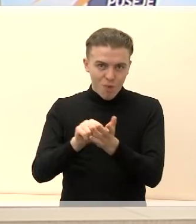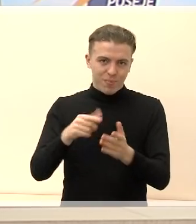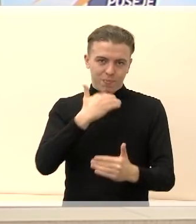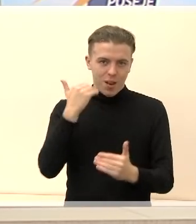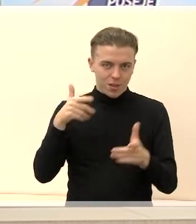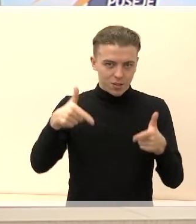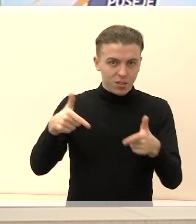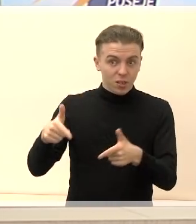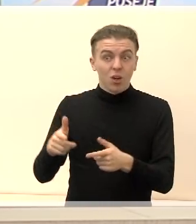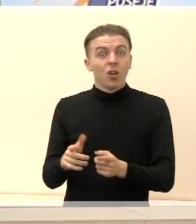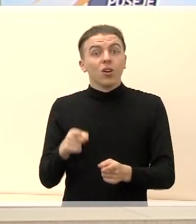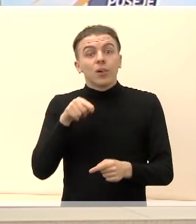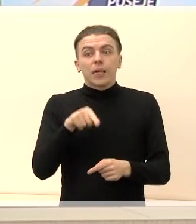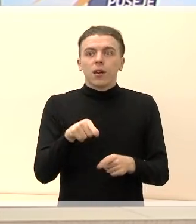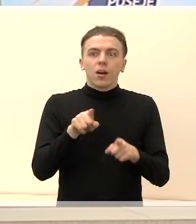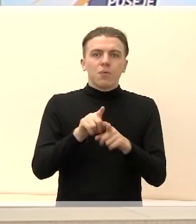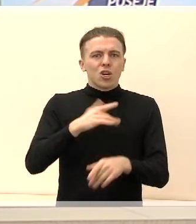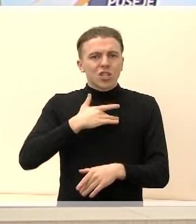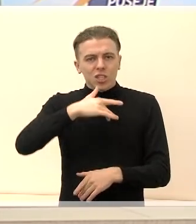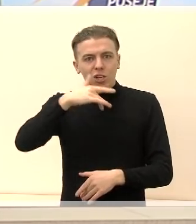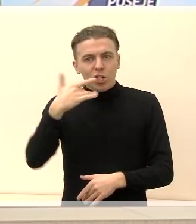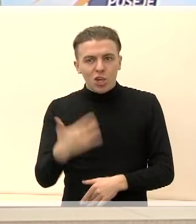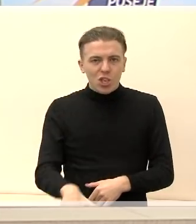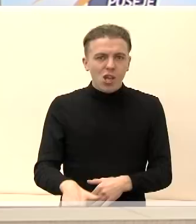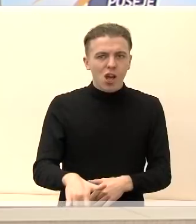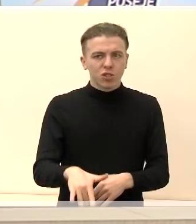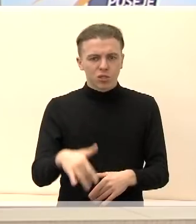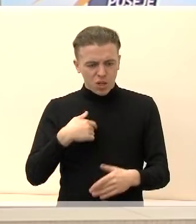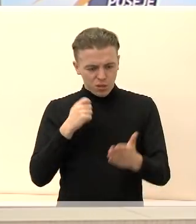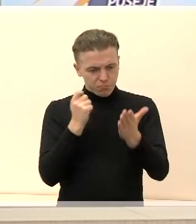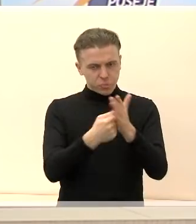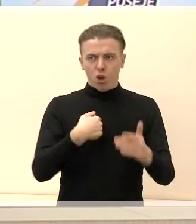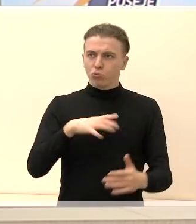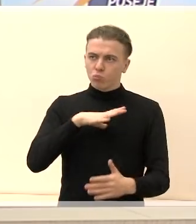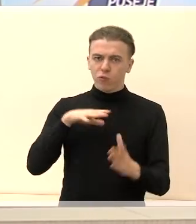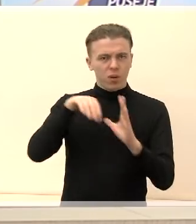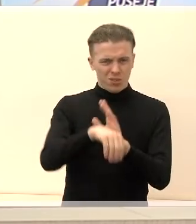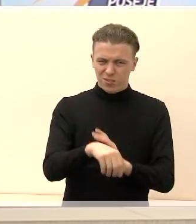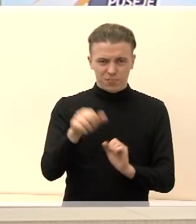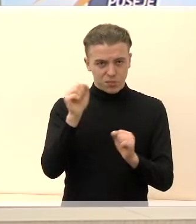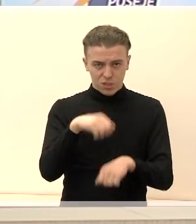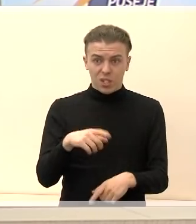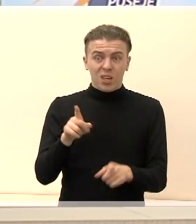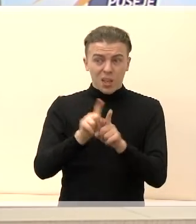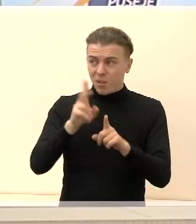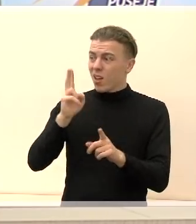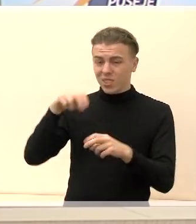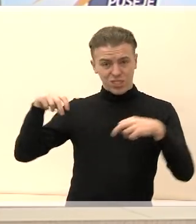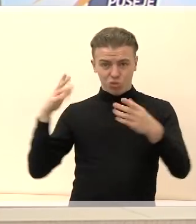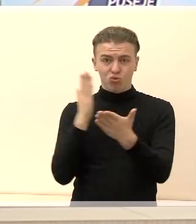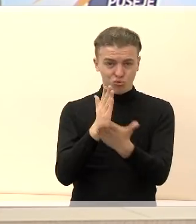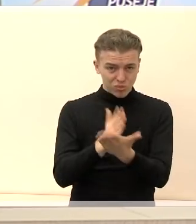nėra taip griežtai ir neturėtų būti man skiriamas. Iš čia sėdinčių, ne man vienam reiktų užduoti klausimą.